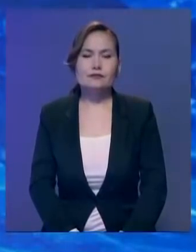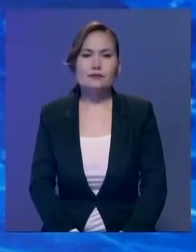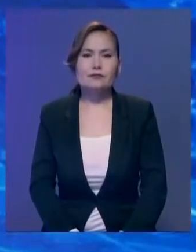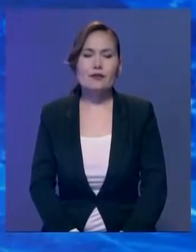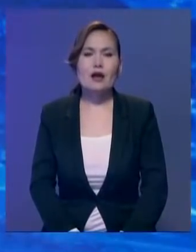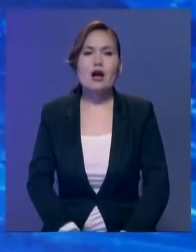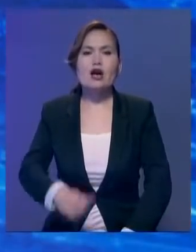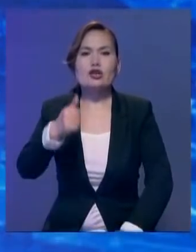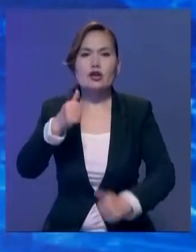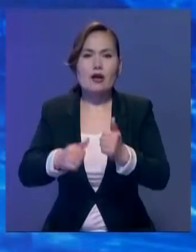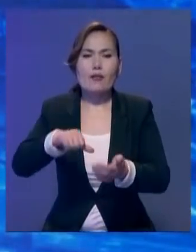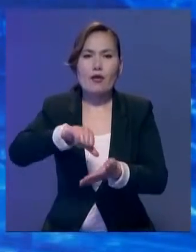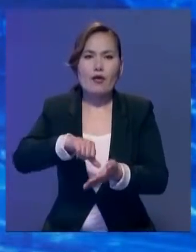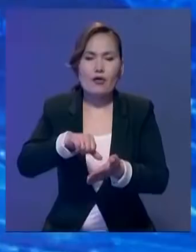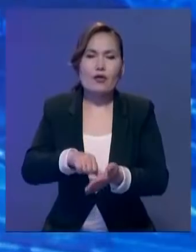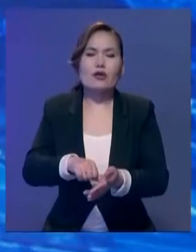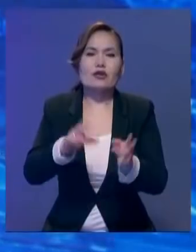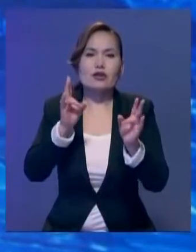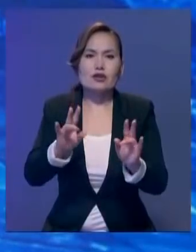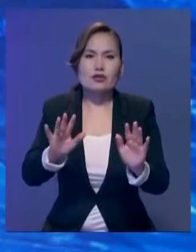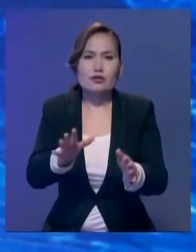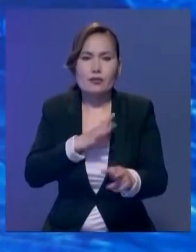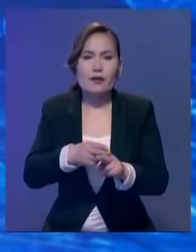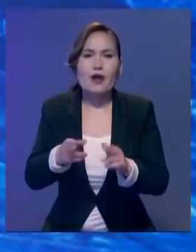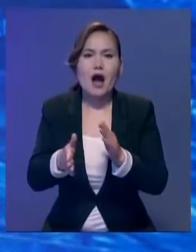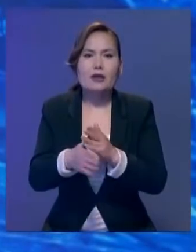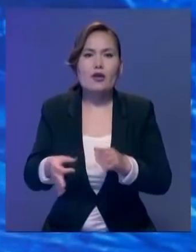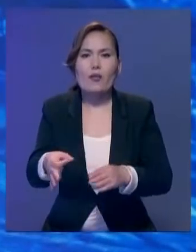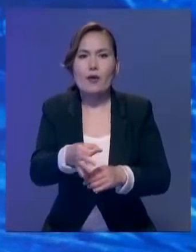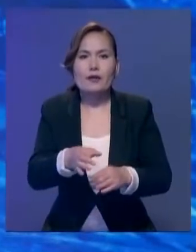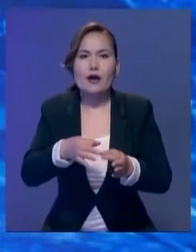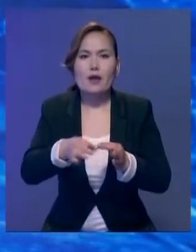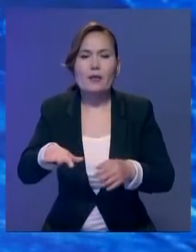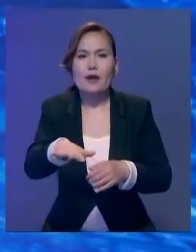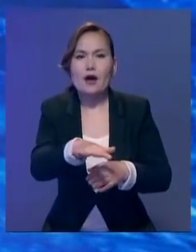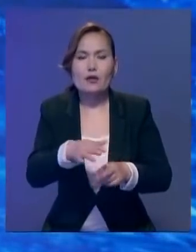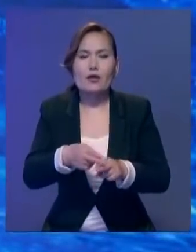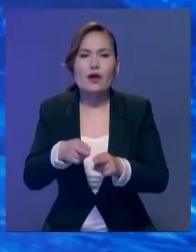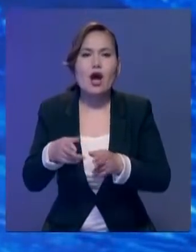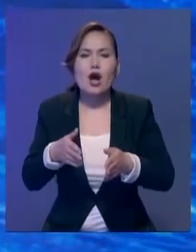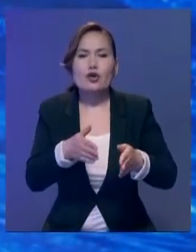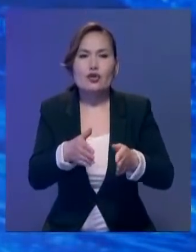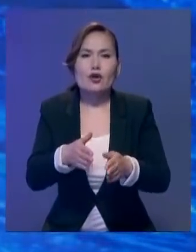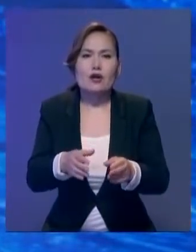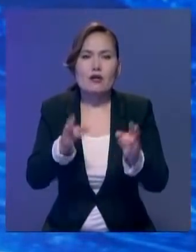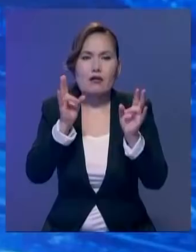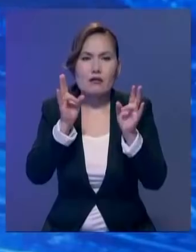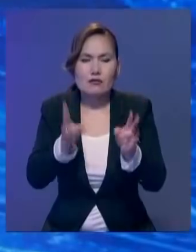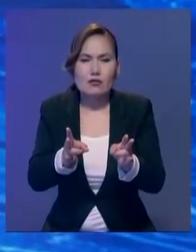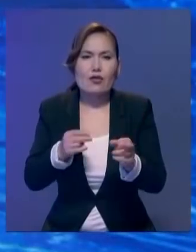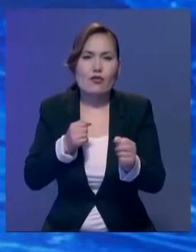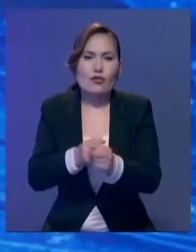Жарыс амын деп жазатай мұқиғаға тап болған. Атырау облысы жылуы ауданының аумағында жол көлігі оқиғасы орын алды.